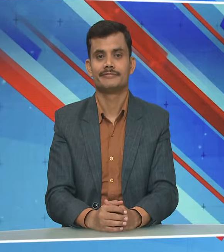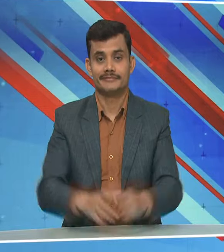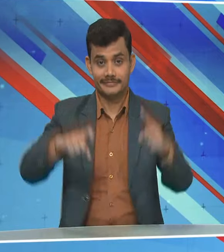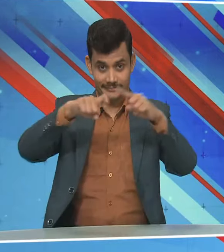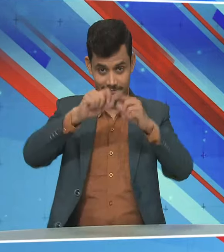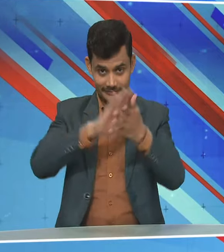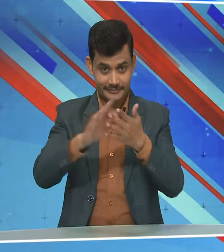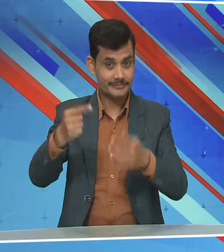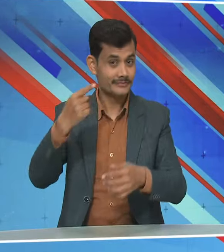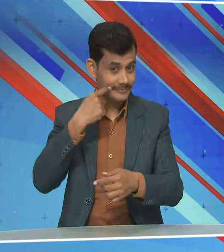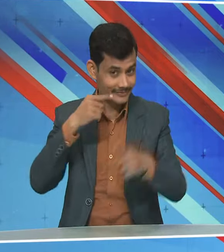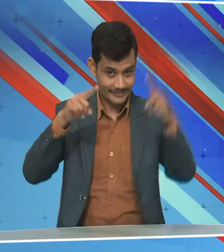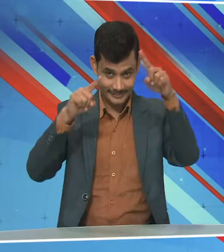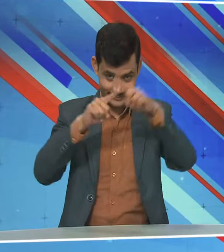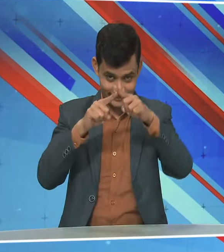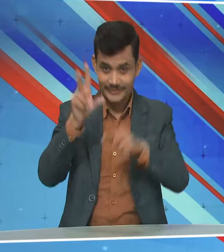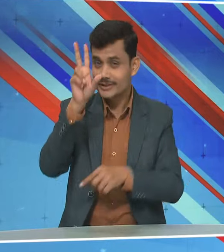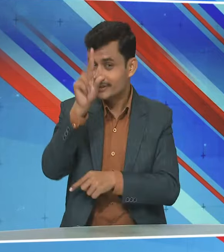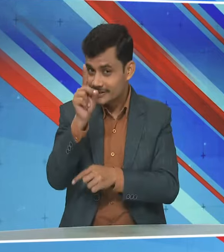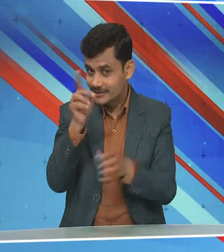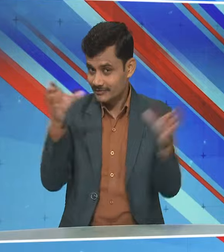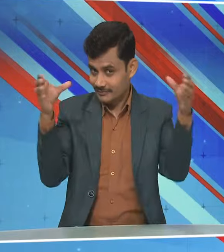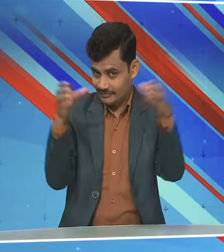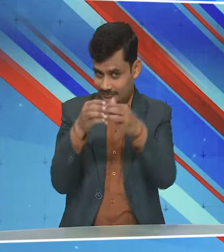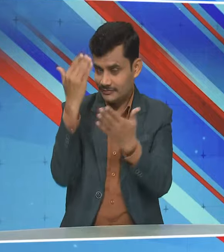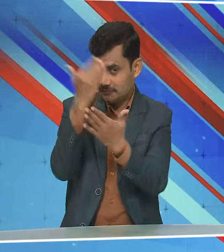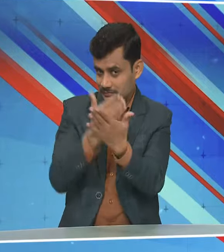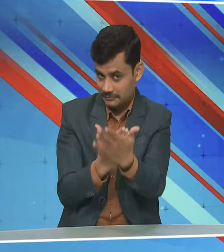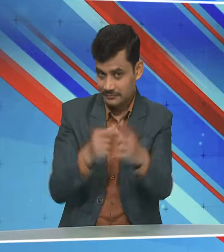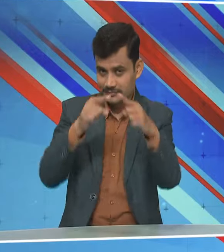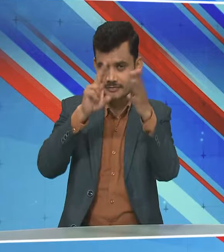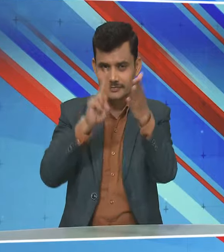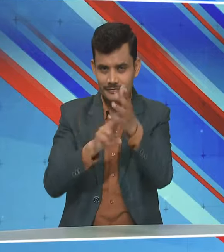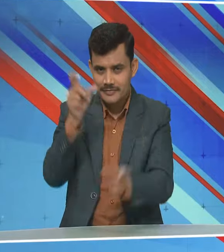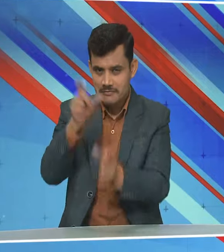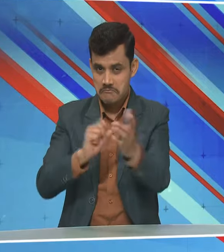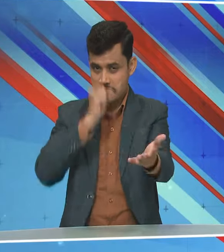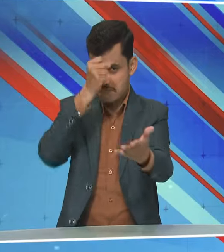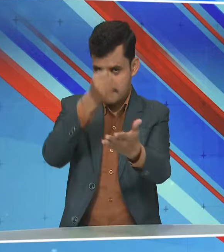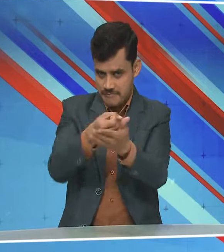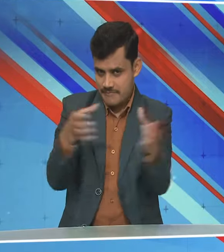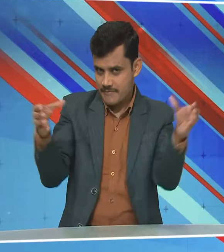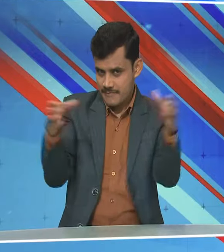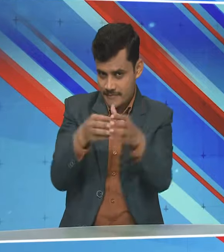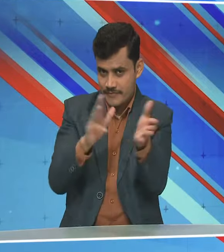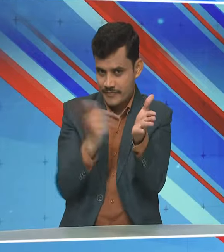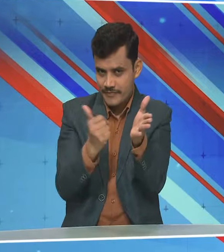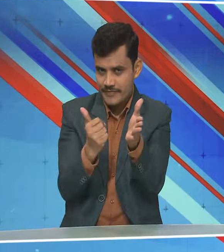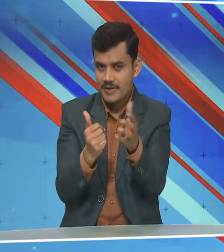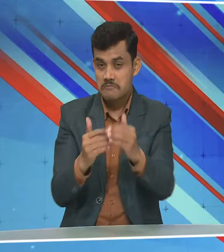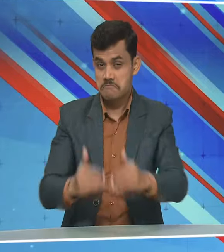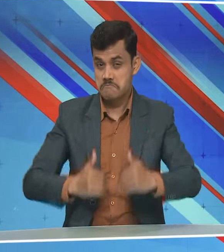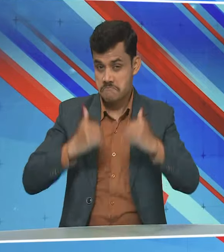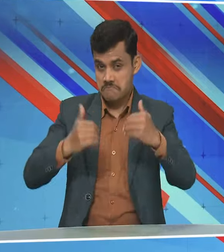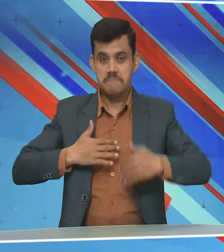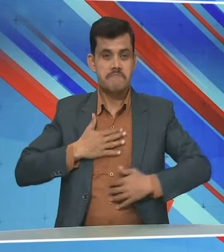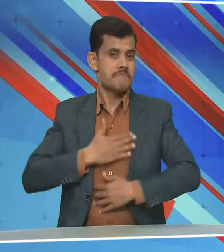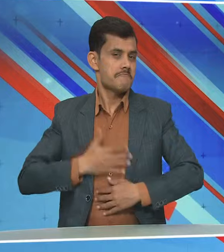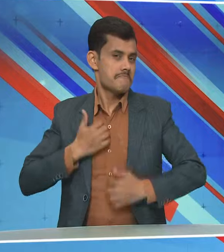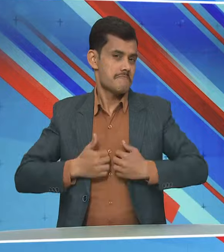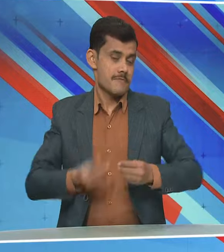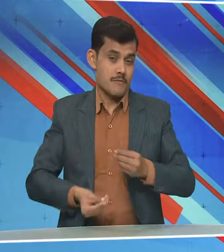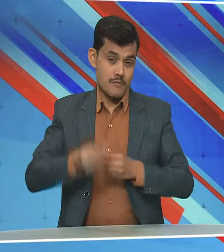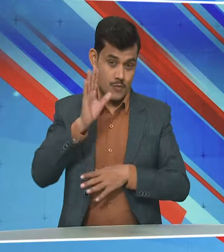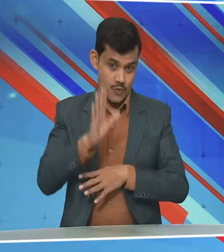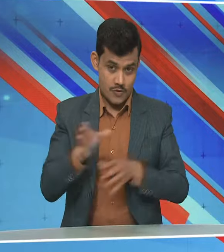प्रकाशी Tamil Sangamam के द्वित्ये संसकरण के तहत तमिलाडू से आए प्रत्निधी मंडल के सदस्यों में खासा उत्साह देखने को मिला.